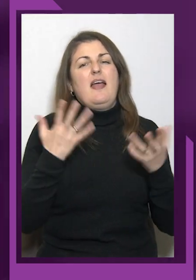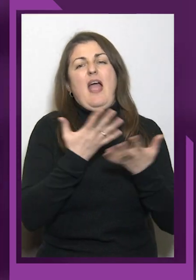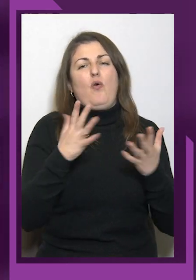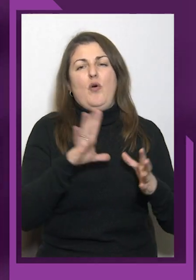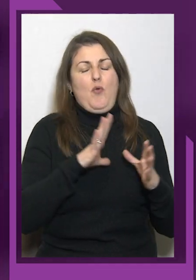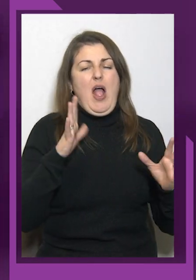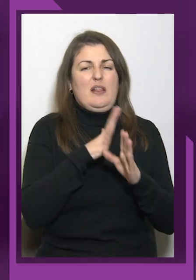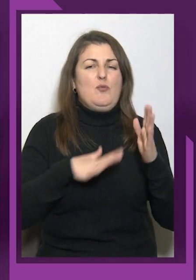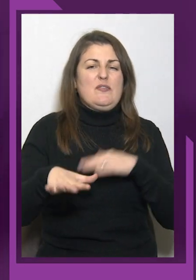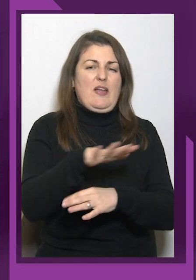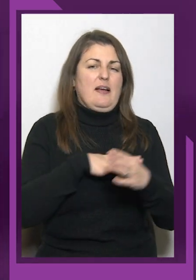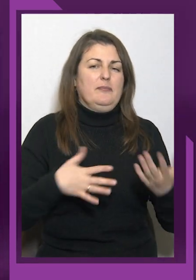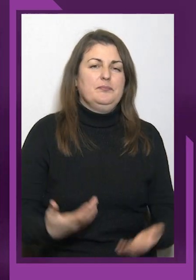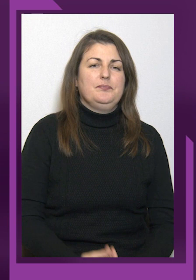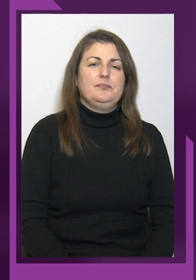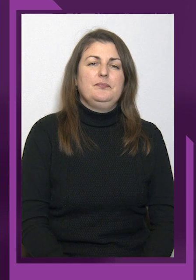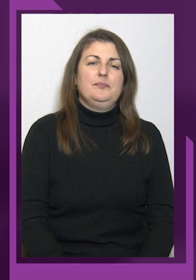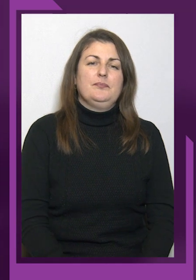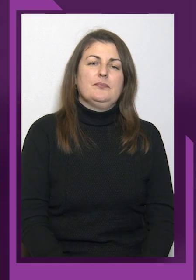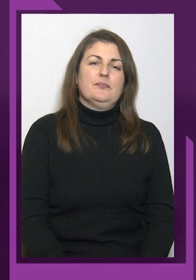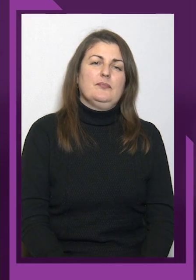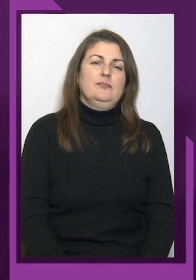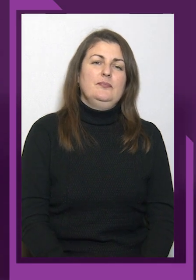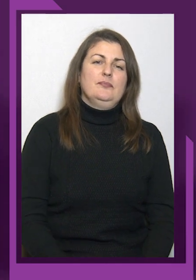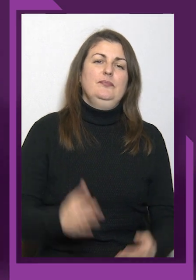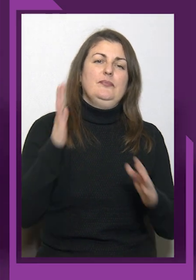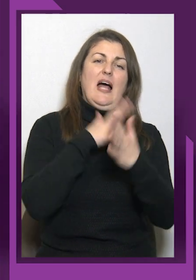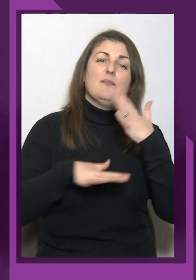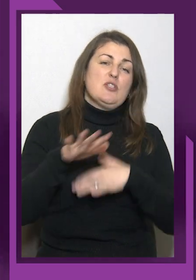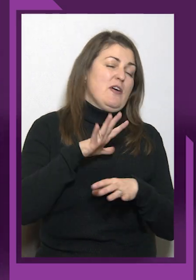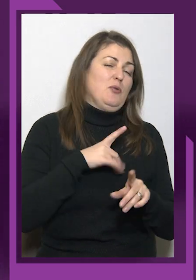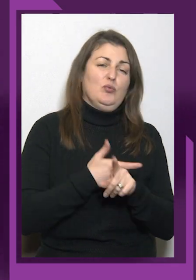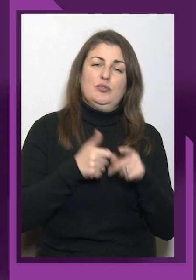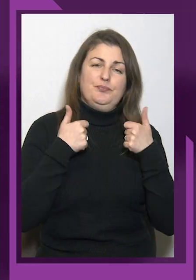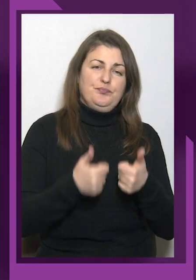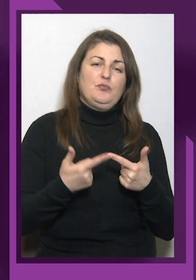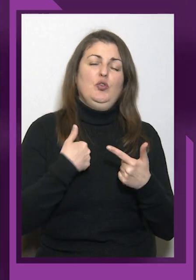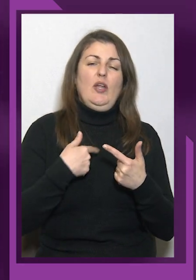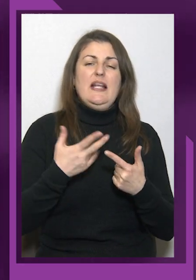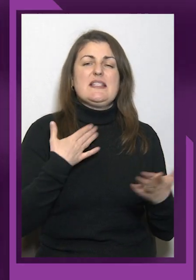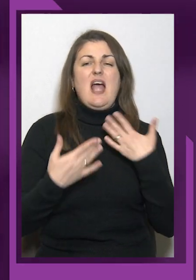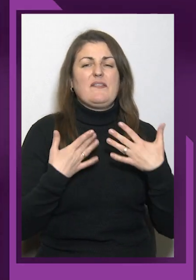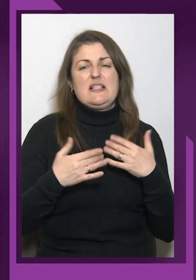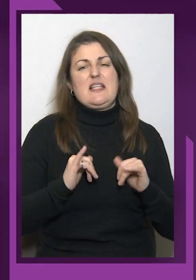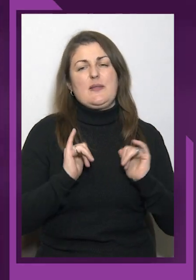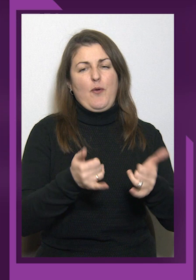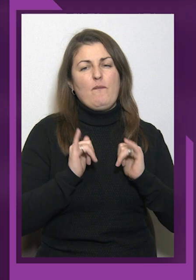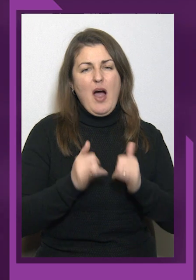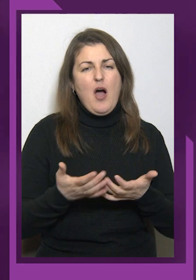атмосфера була дуже гарна, до нас ставилися з повагою, з розумінням, і це дуже